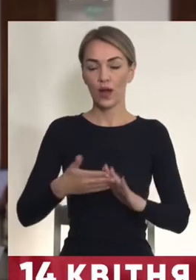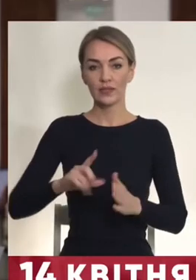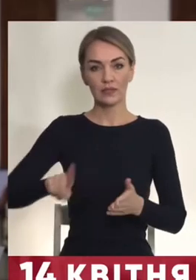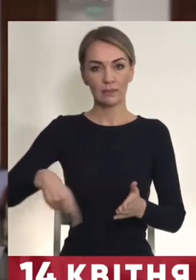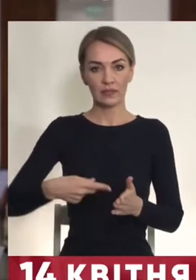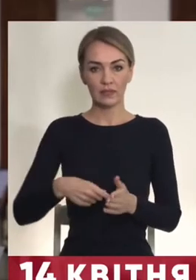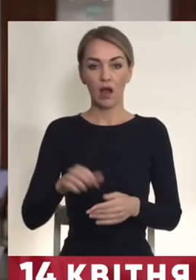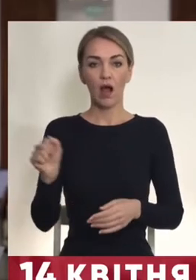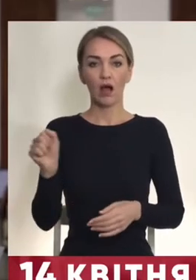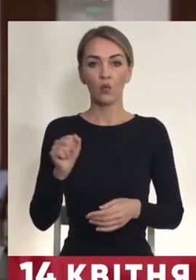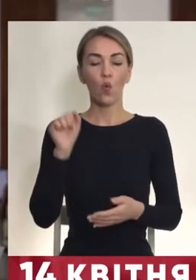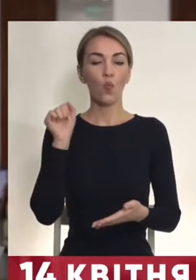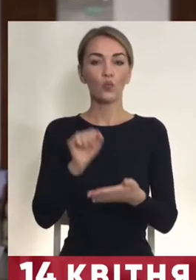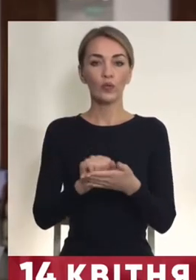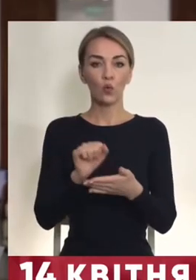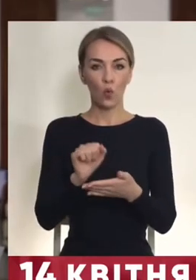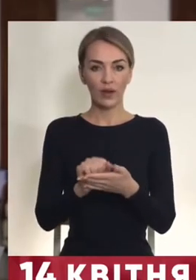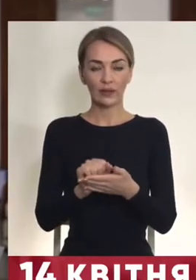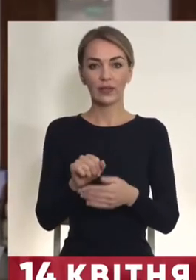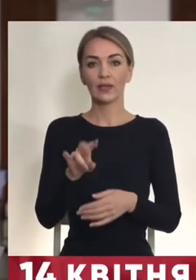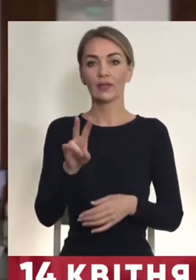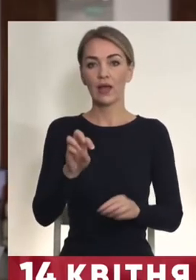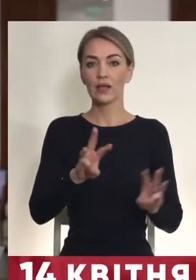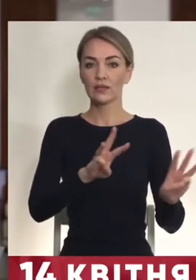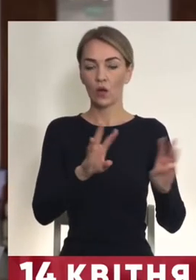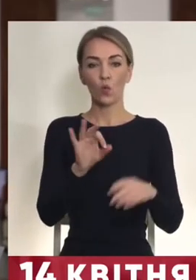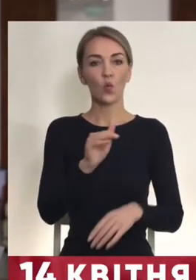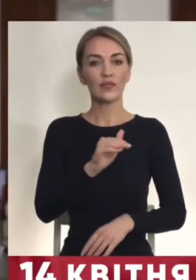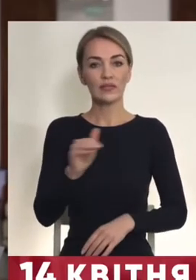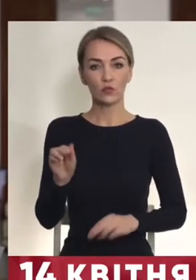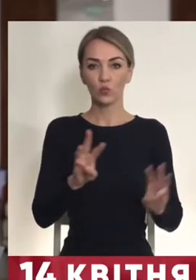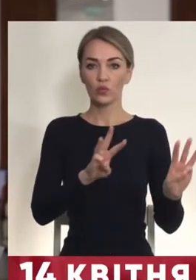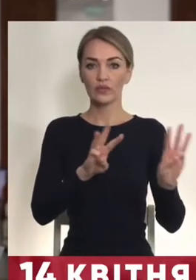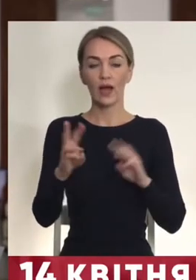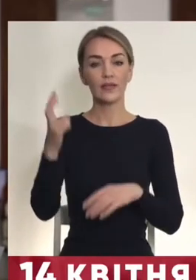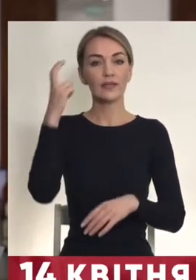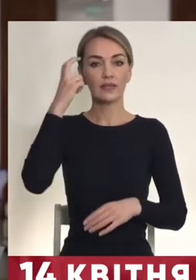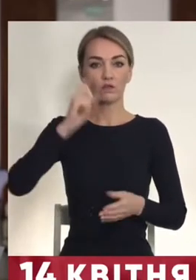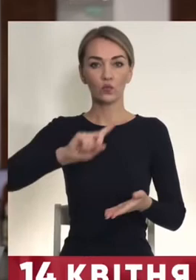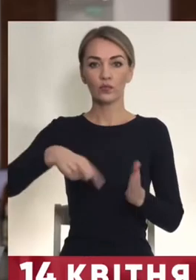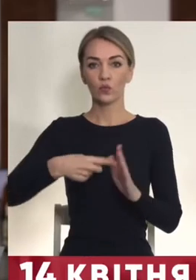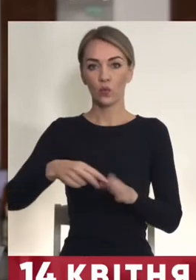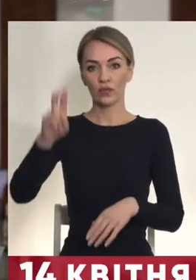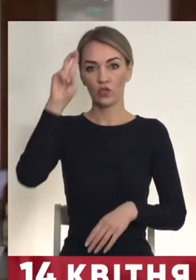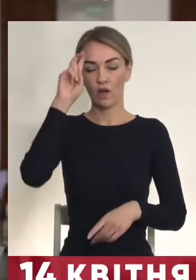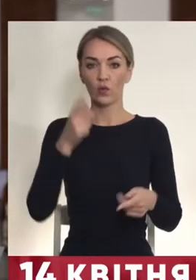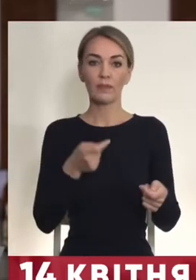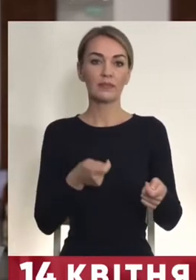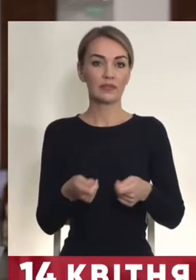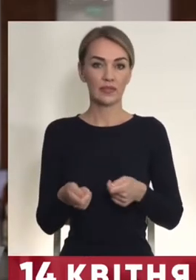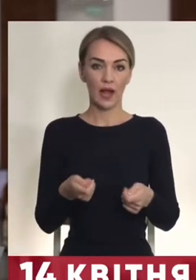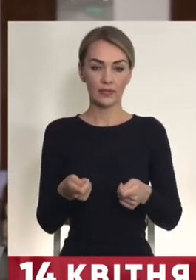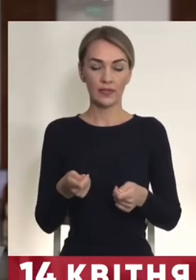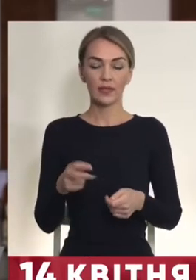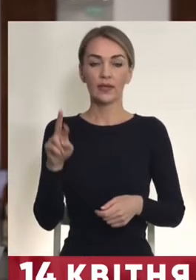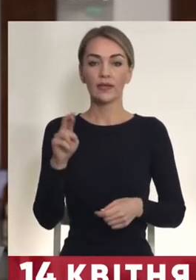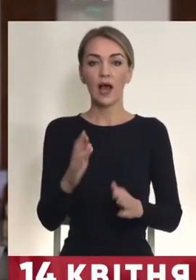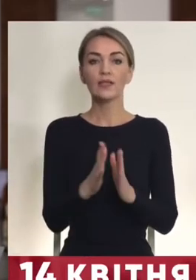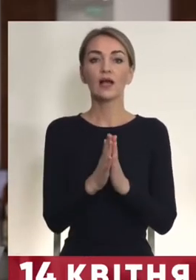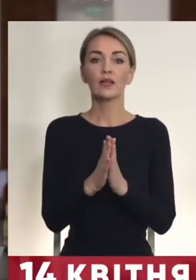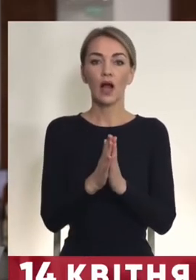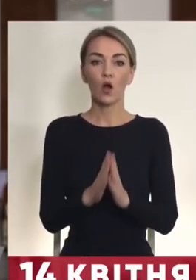міста, опублікований на офіційному сайті Київської міської державної адміністрації. Я